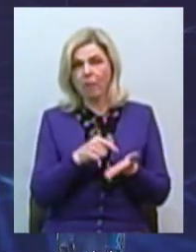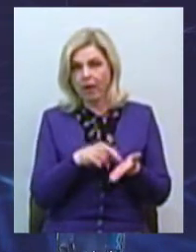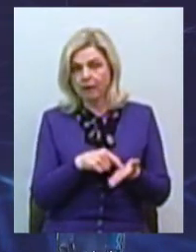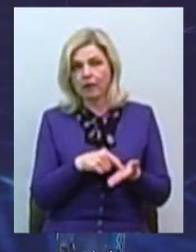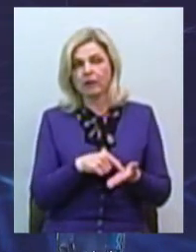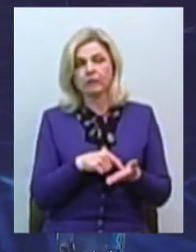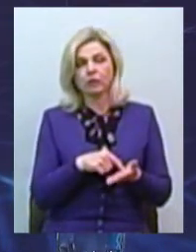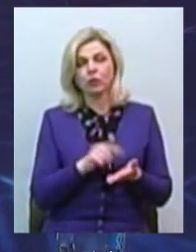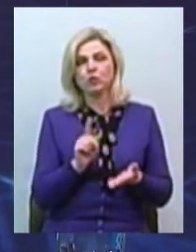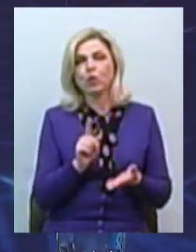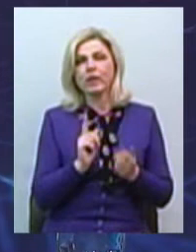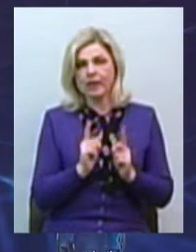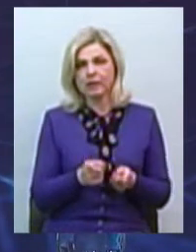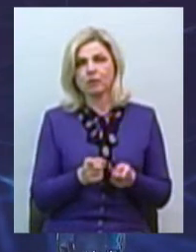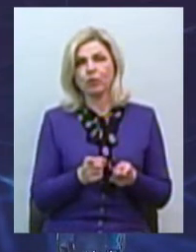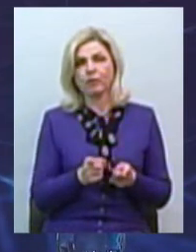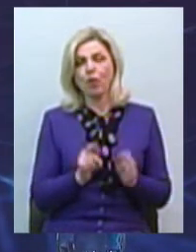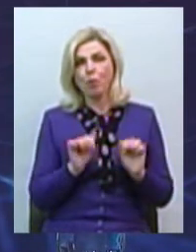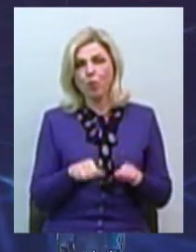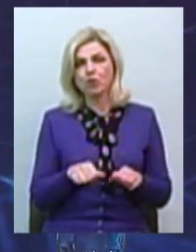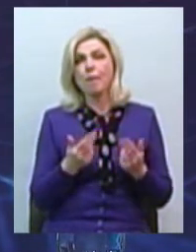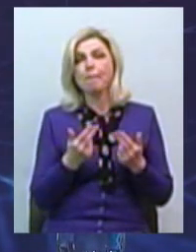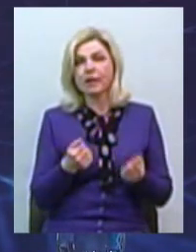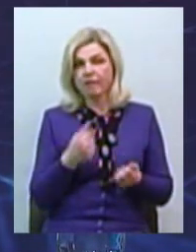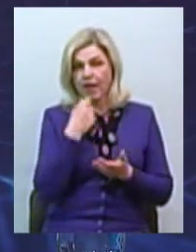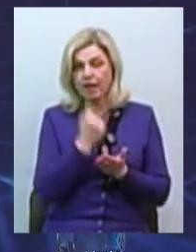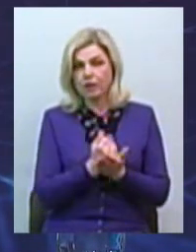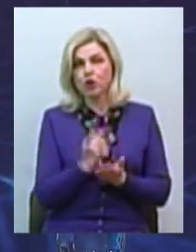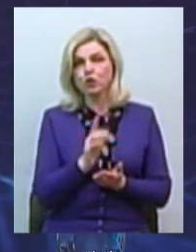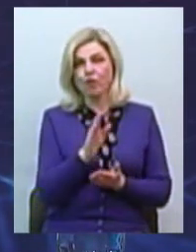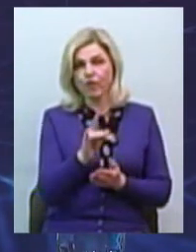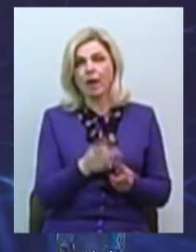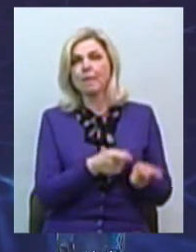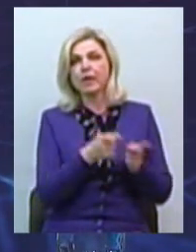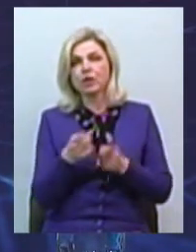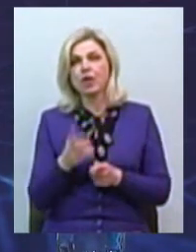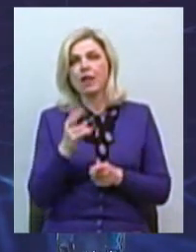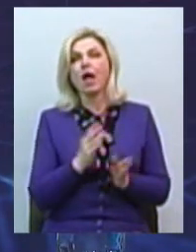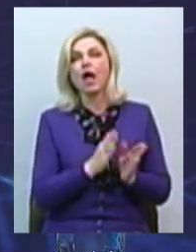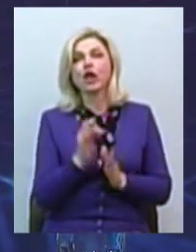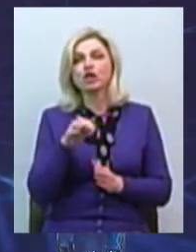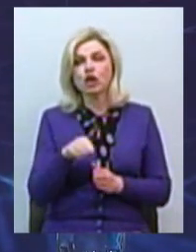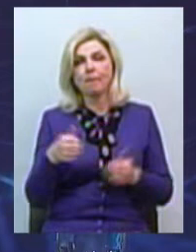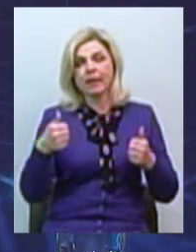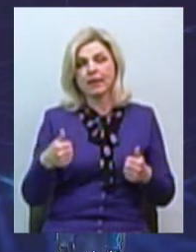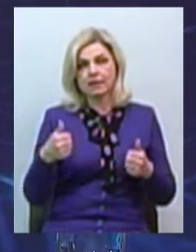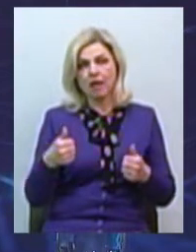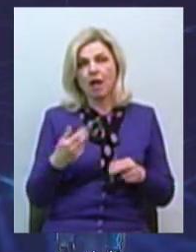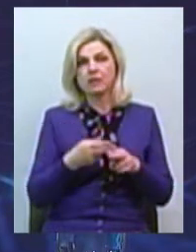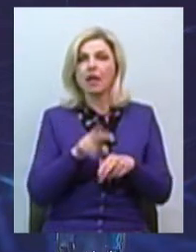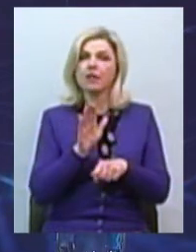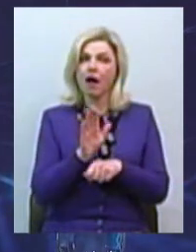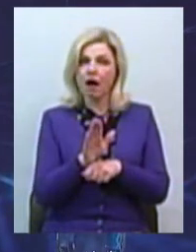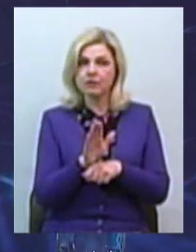дійсно може підтвердити, що ви перейшли на режим дистанційного режиму роботи. Це наказ